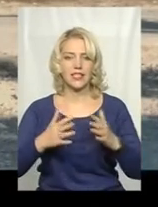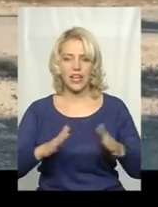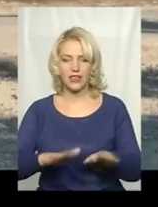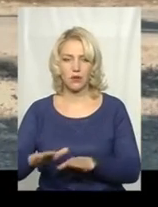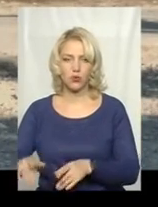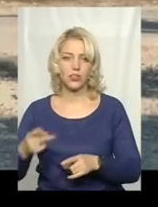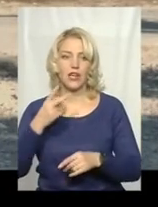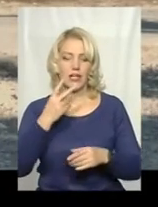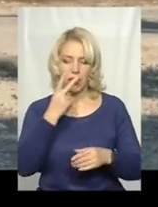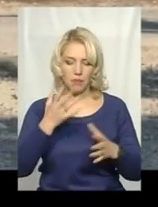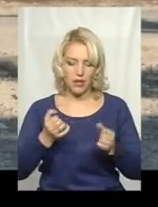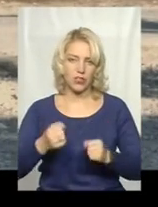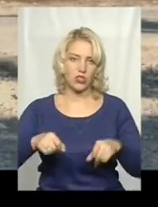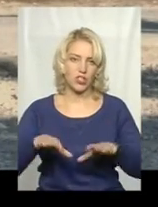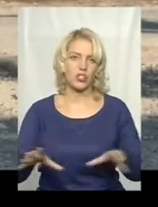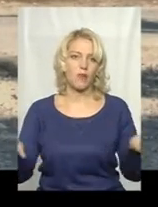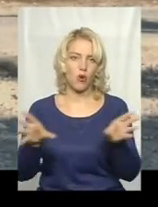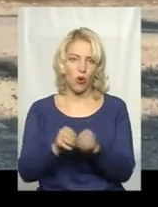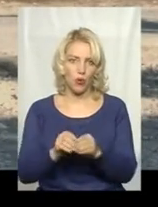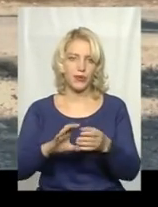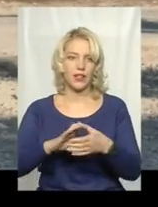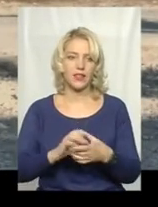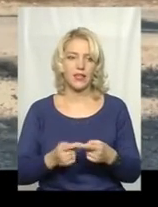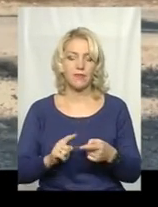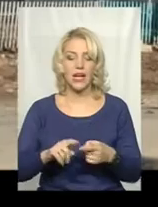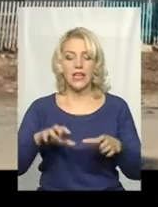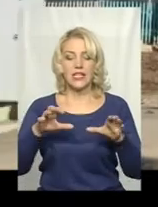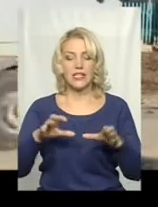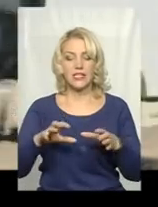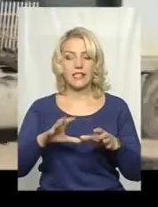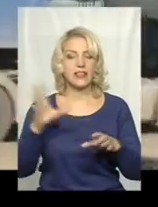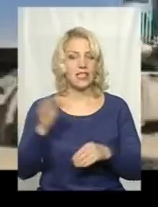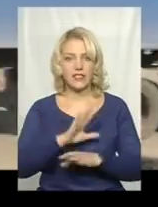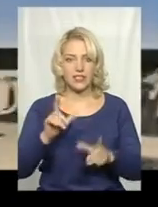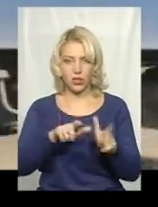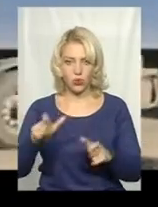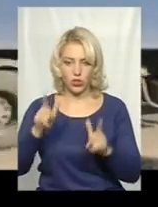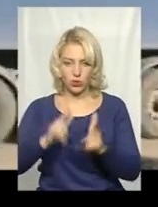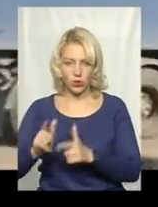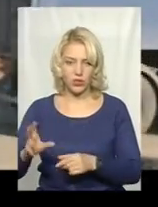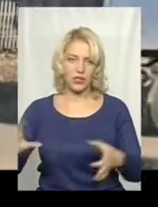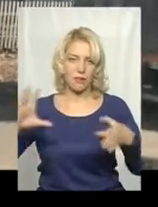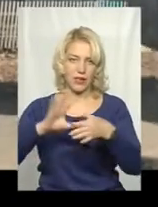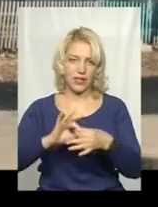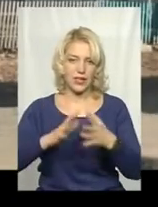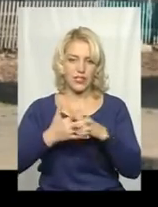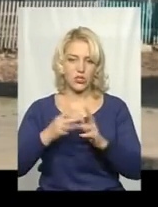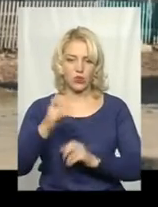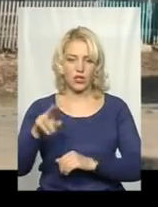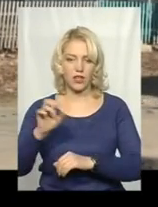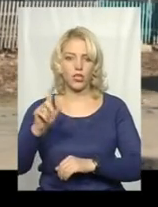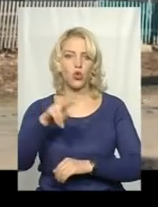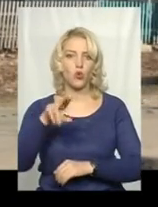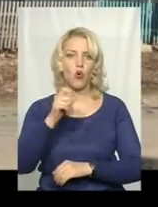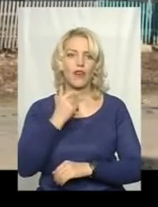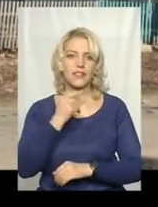прийнято рішення про об'єднання. За словами сільського голови, не всі жителі шести сіл одразу погодилися на приєднання сільської ради до Красилівської